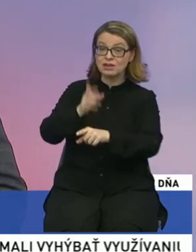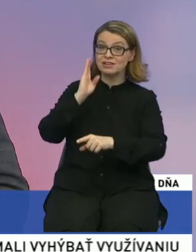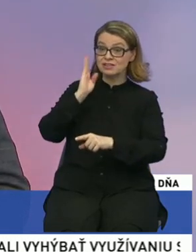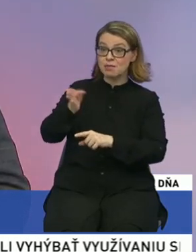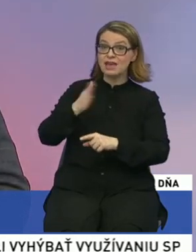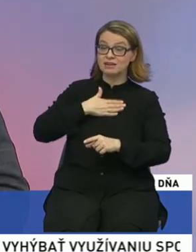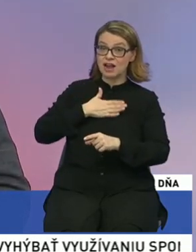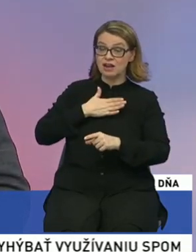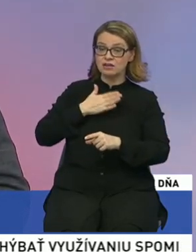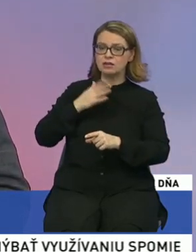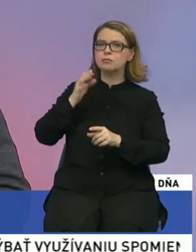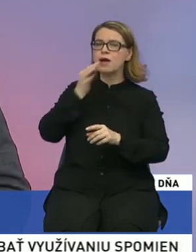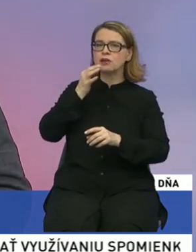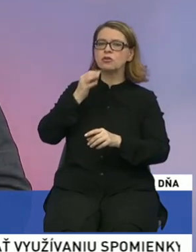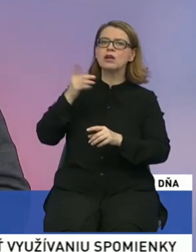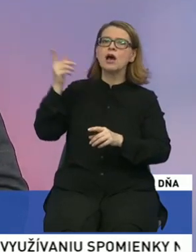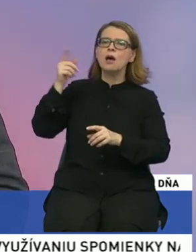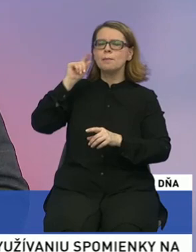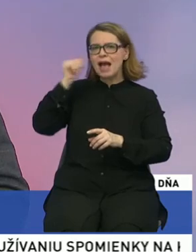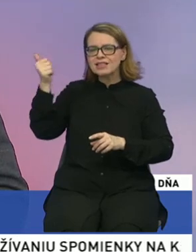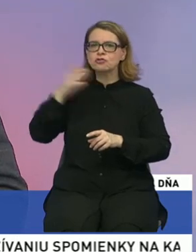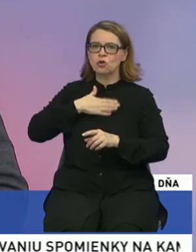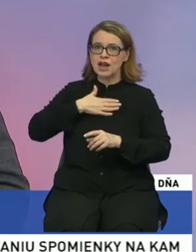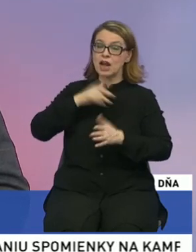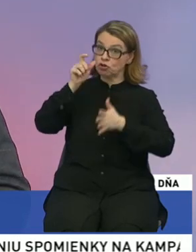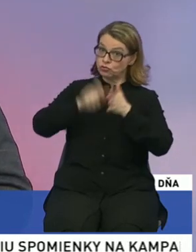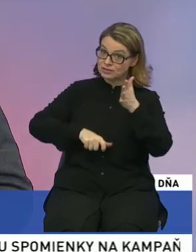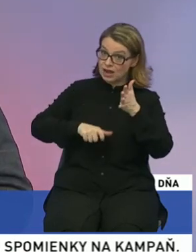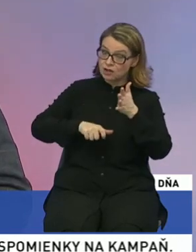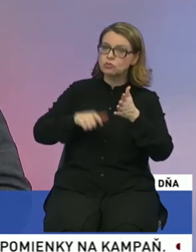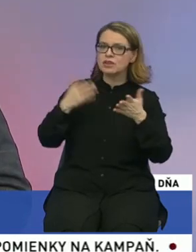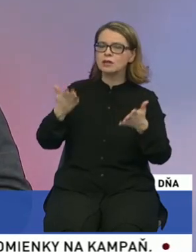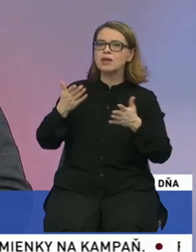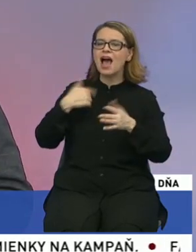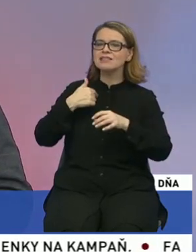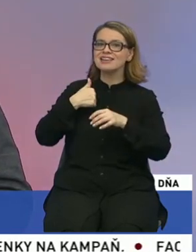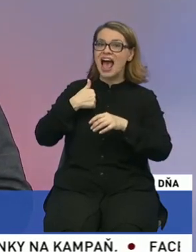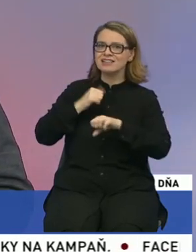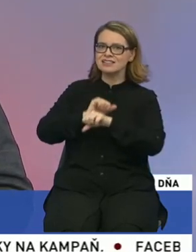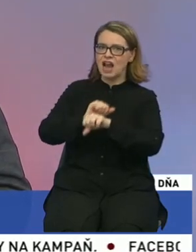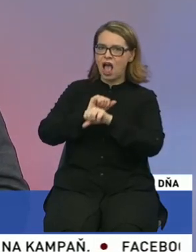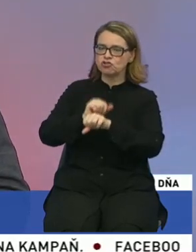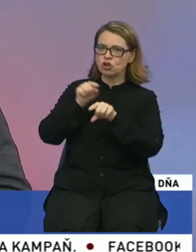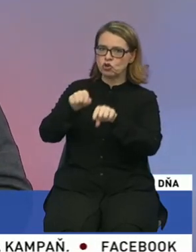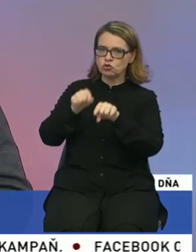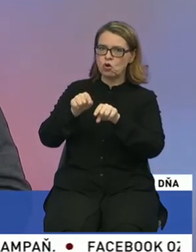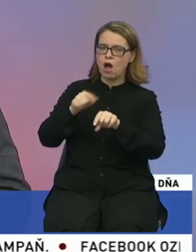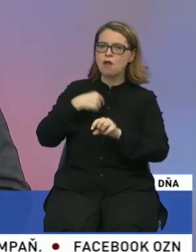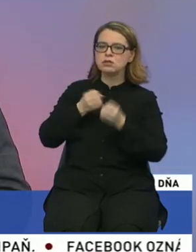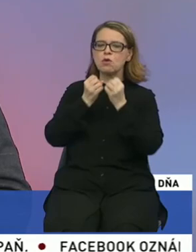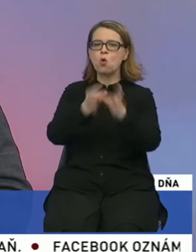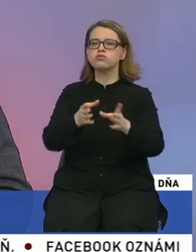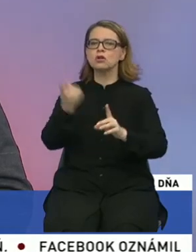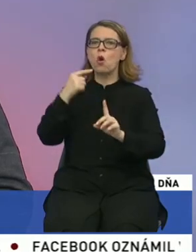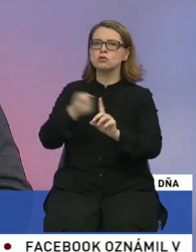našu stranu, teda Fides alebo Maďarsko na našu stranu, tak by zrejme nás tlašil do toho, aby sme upustili od tejto